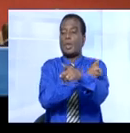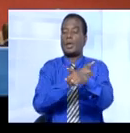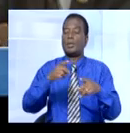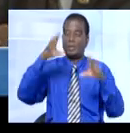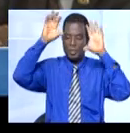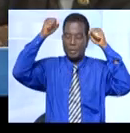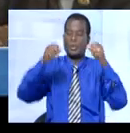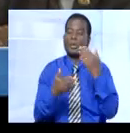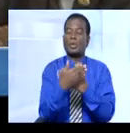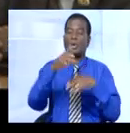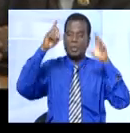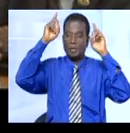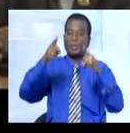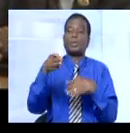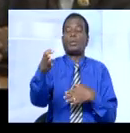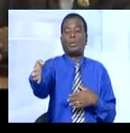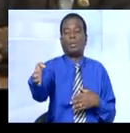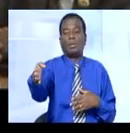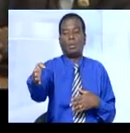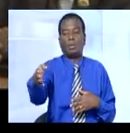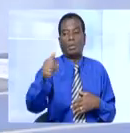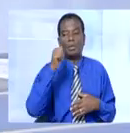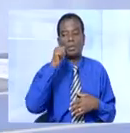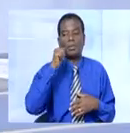présidé par le député Traoré Mariam.